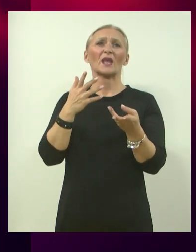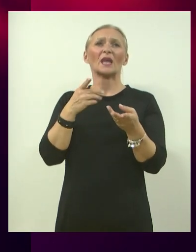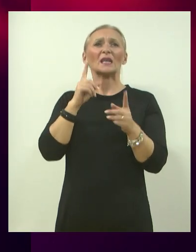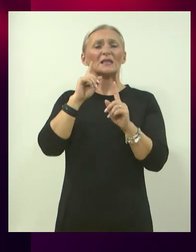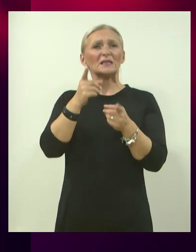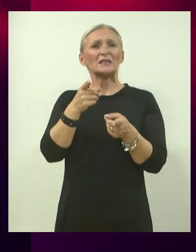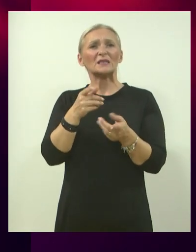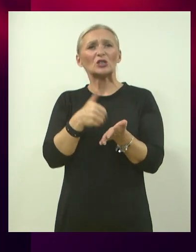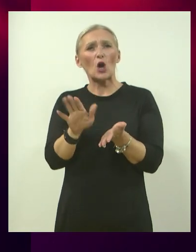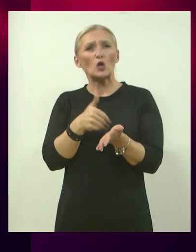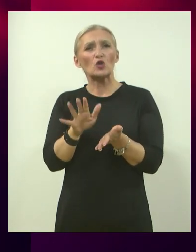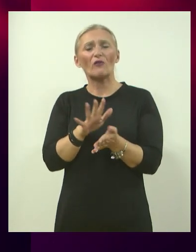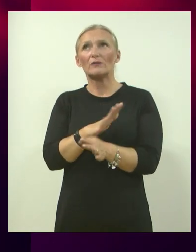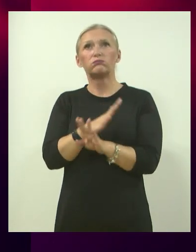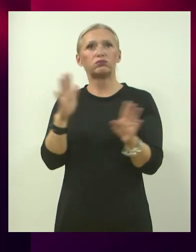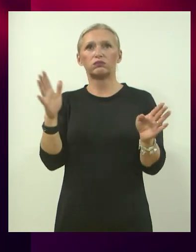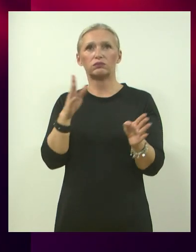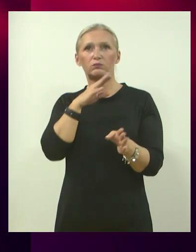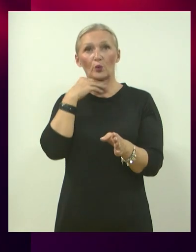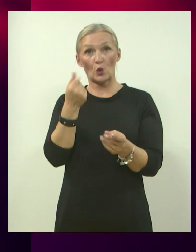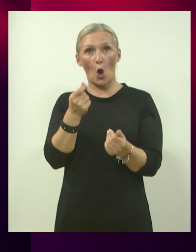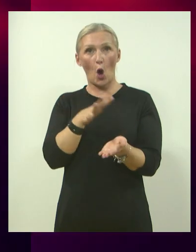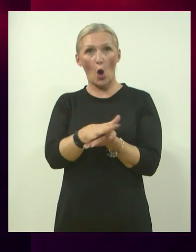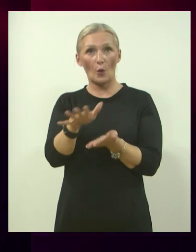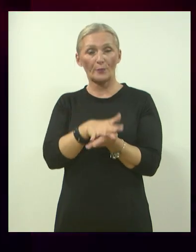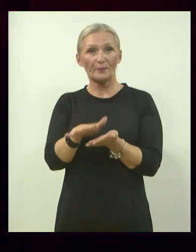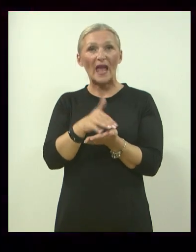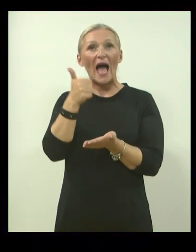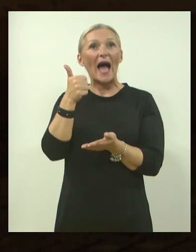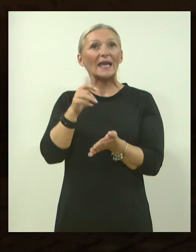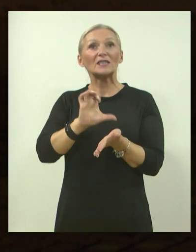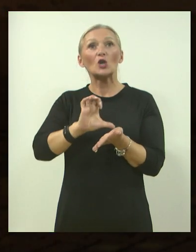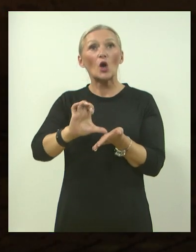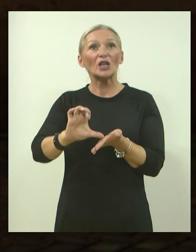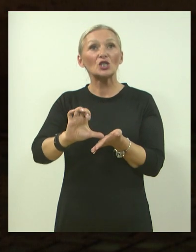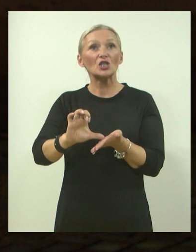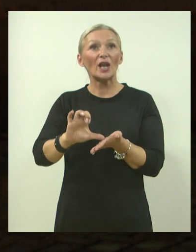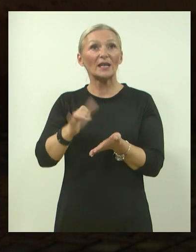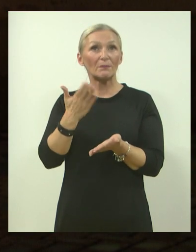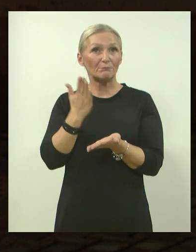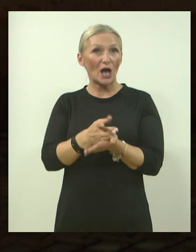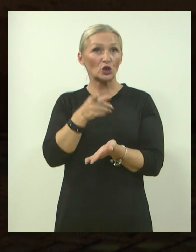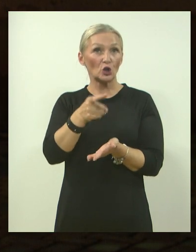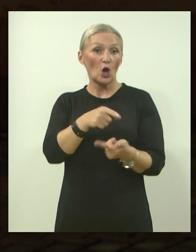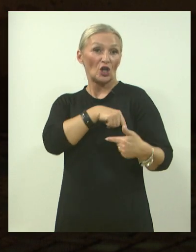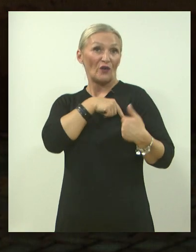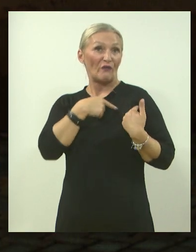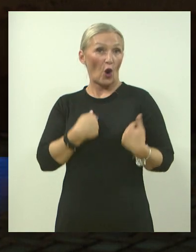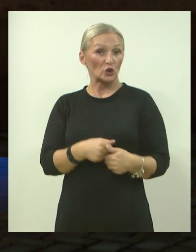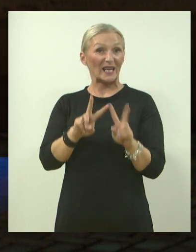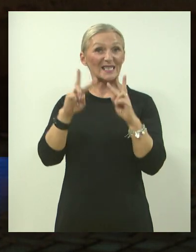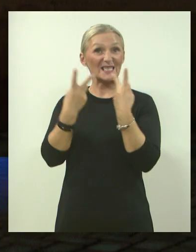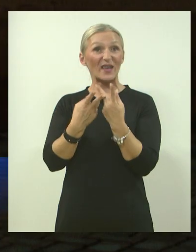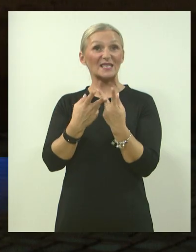Tanji da su troškovi ogromni. A jedino rješenje je upravo to da volonteri svjetske